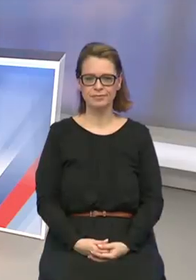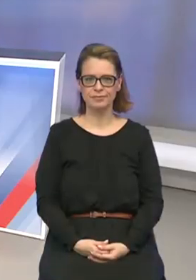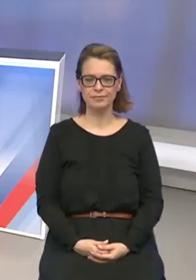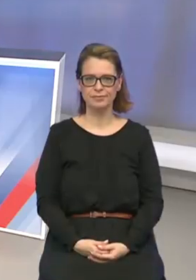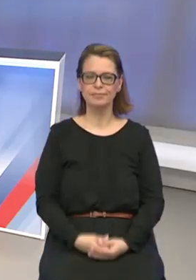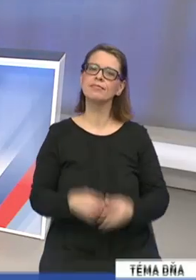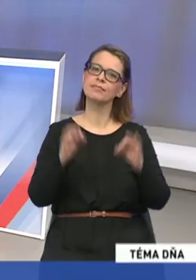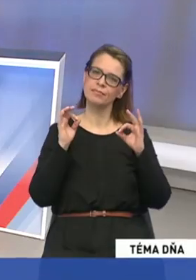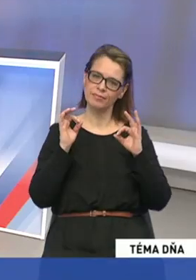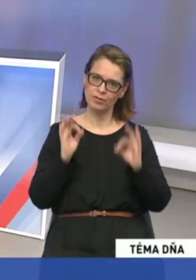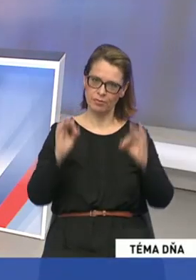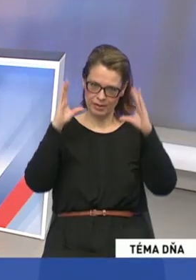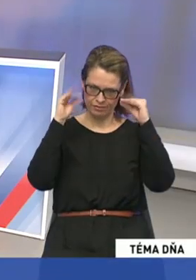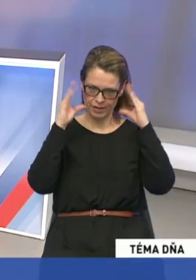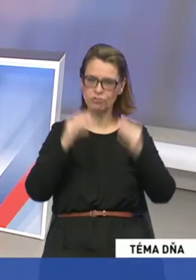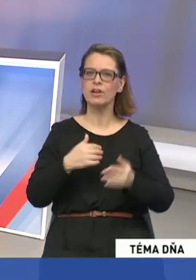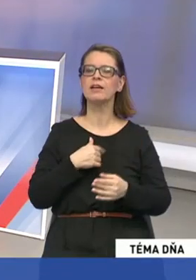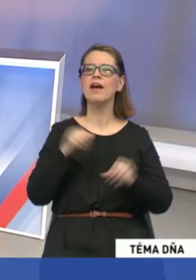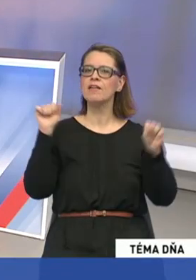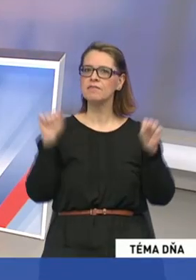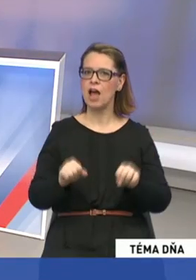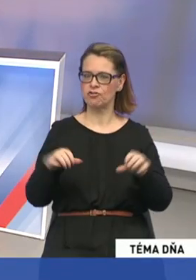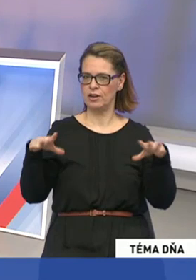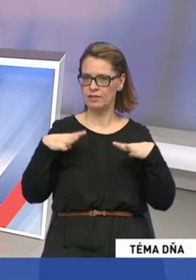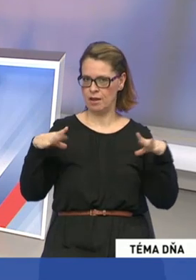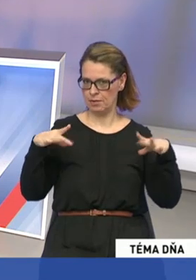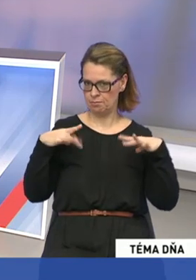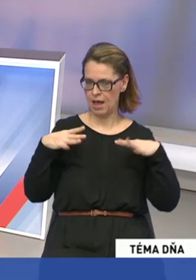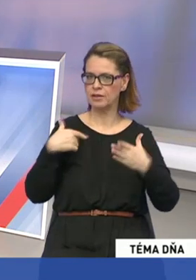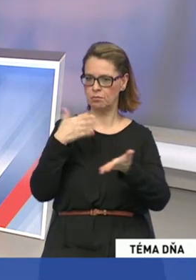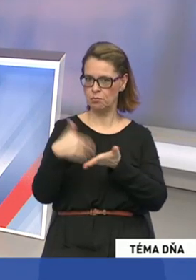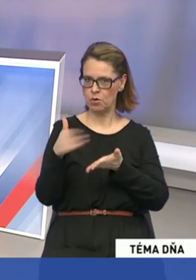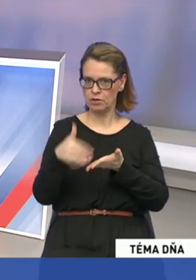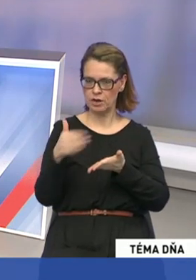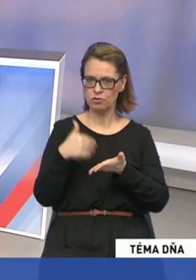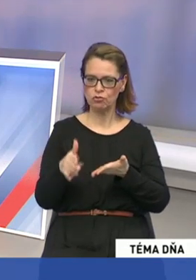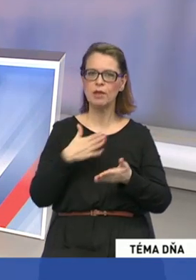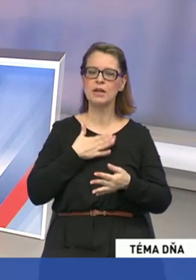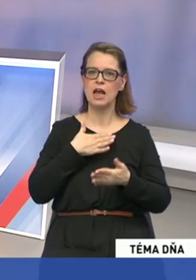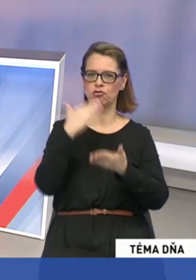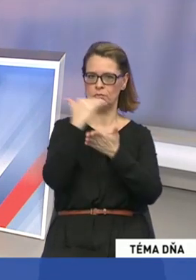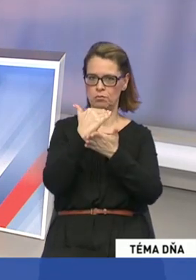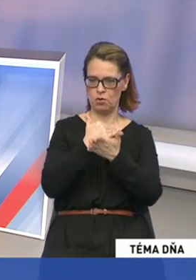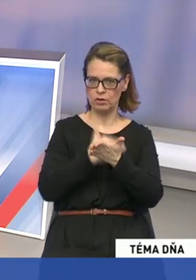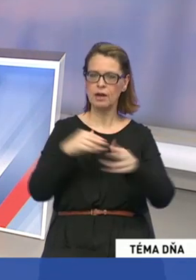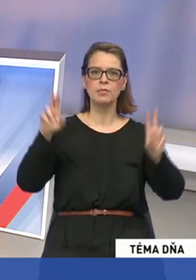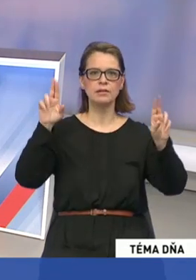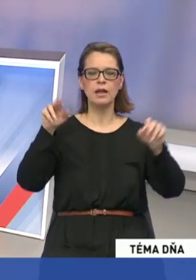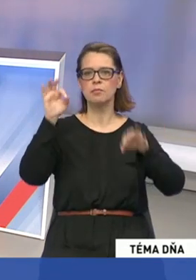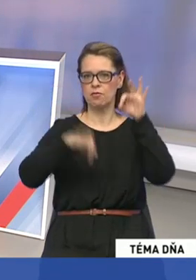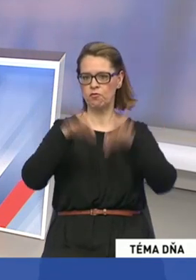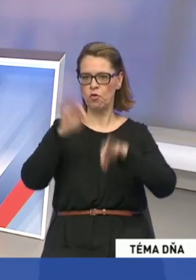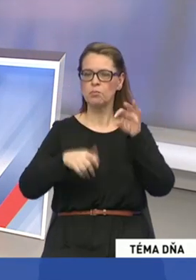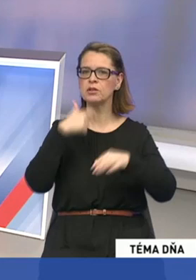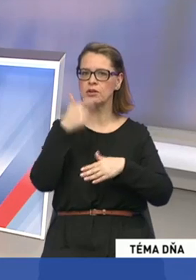Dámy a páni, vážení diváci televízia Teatry, pokračujeme v našej dnešnej relácii. Našou témou sú voľby do